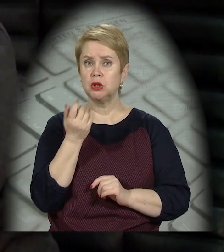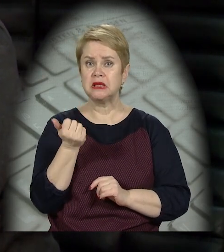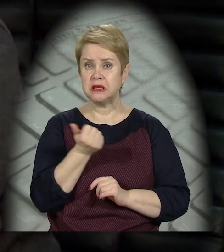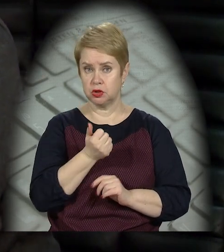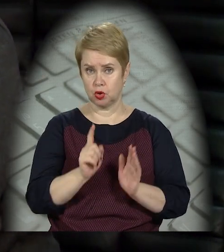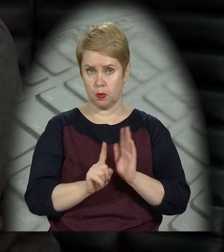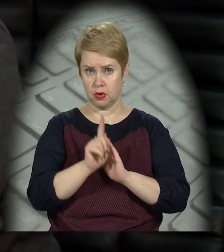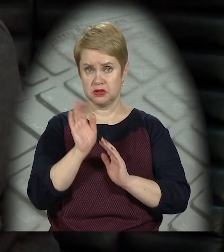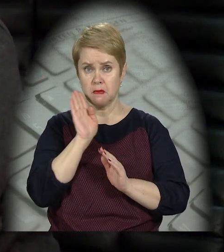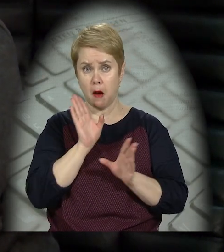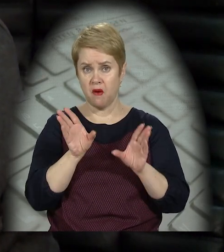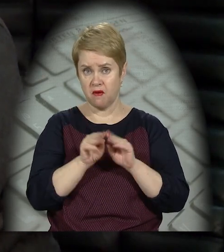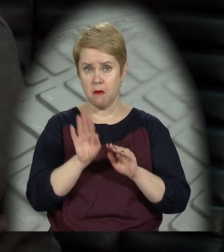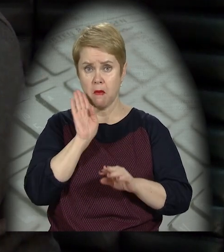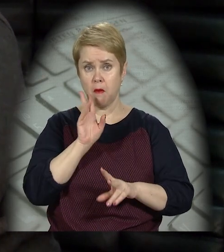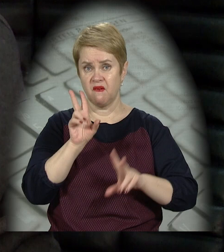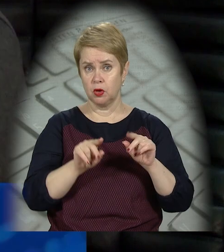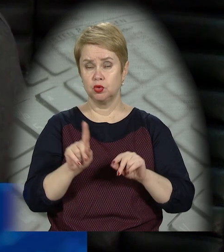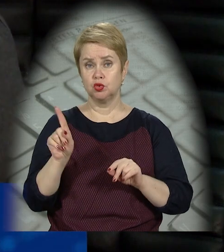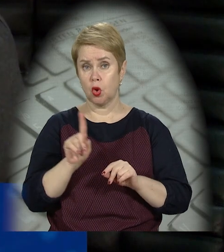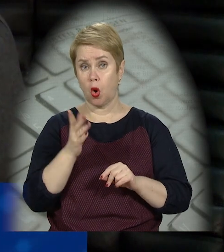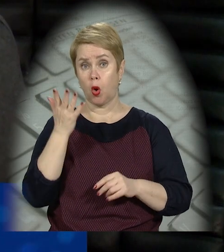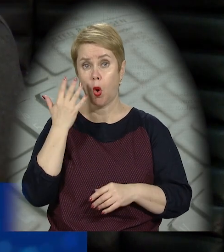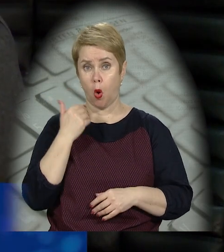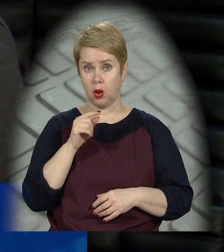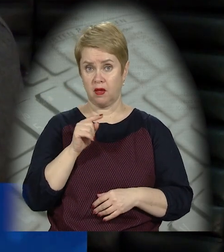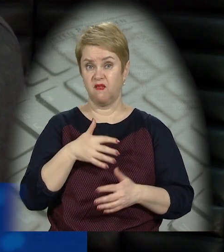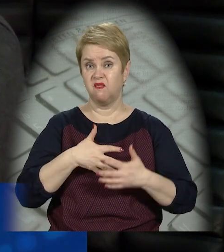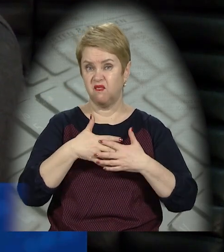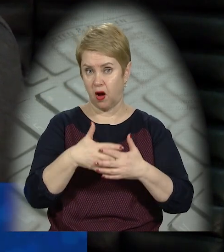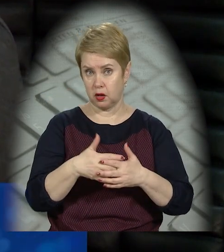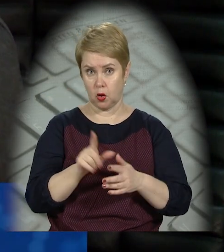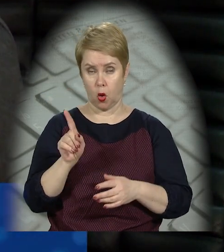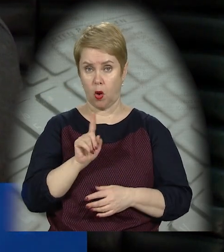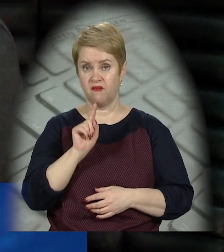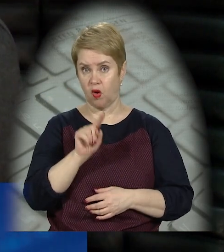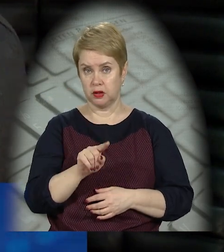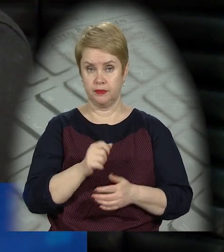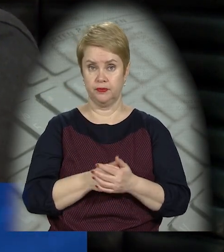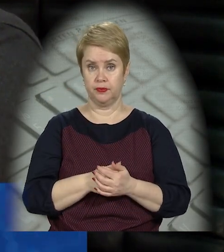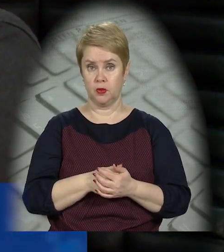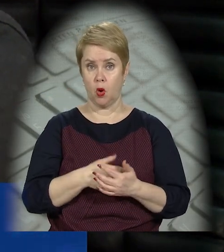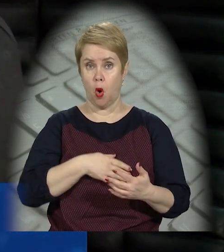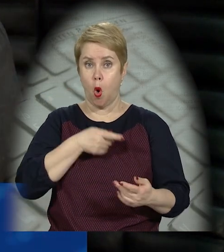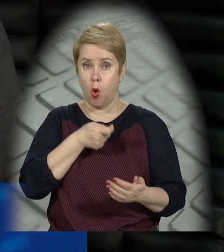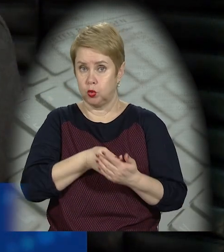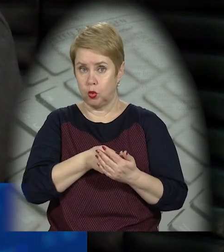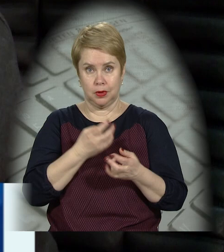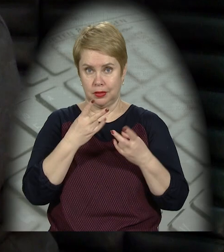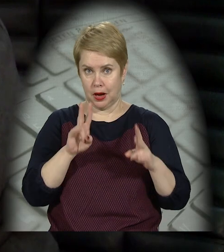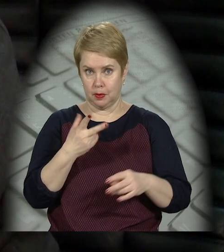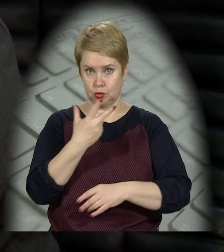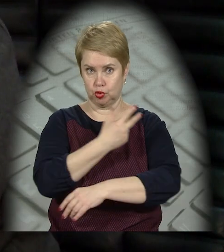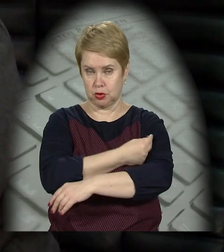які хворіють одразу з мамами, бо мами вважають, що коли вони вагітні, коли вони вигодовують грудьми, то не